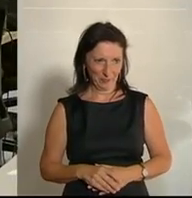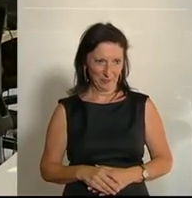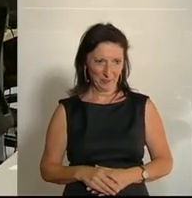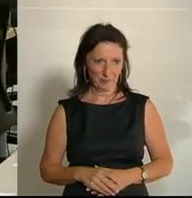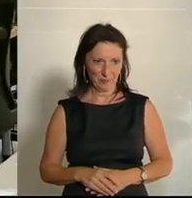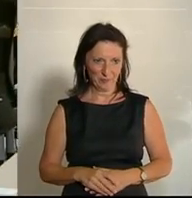Applaus Applaus